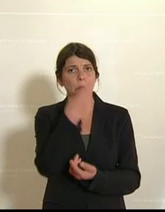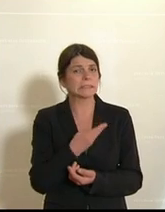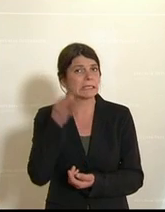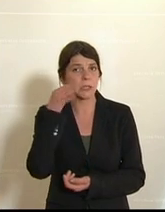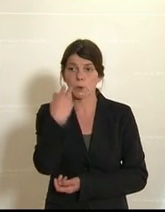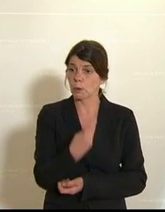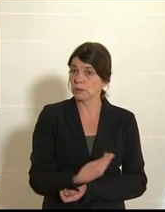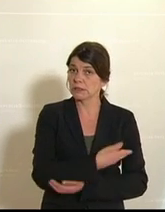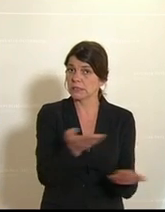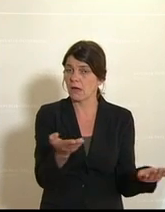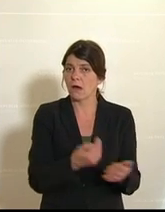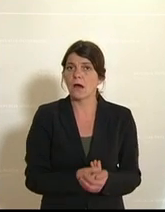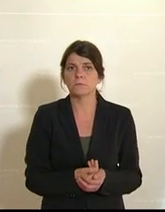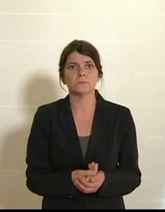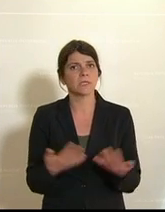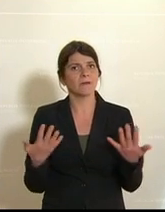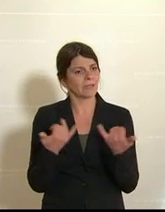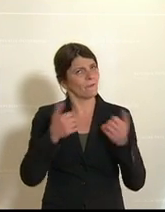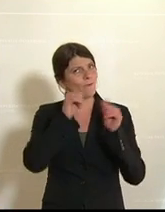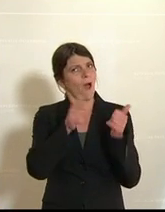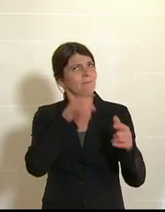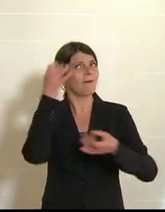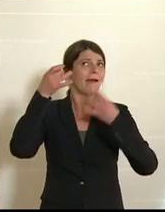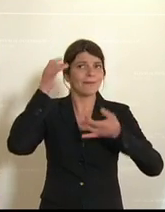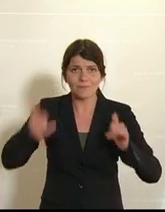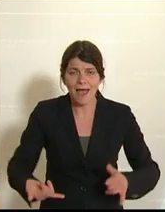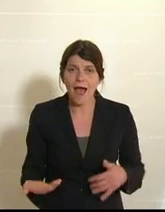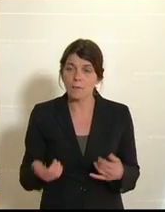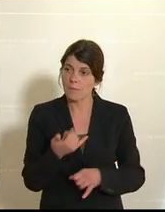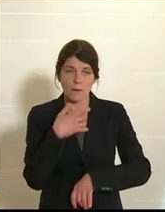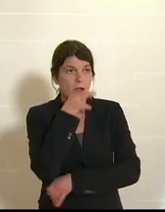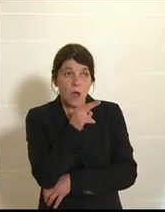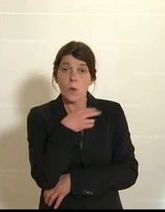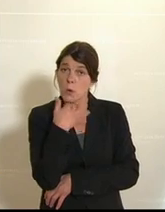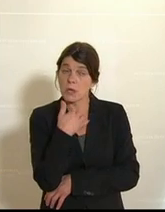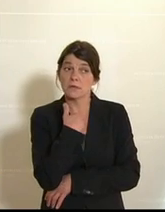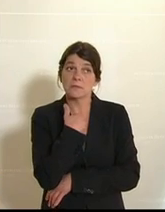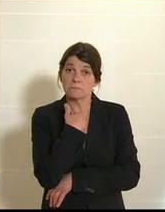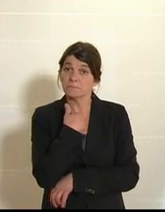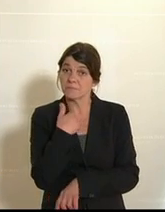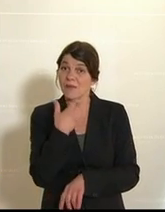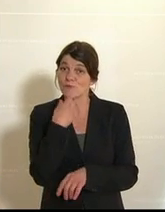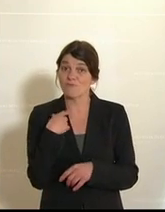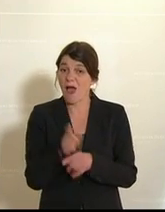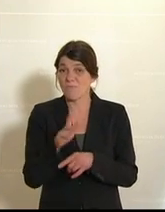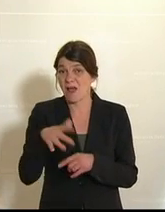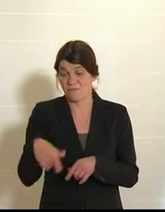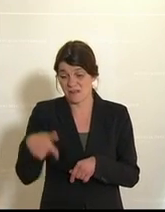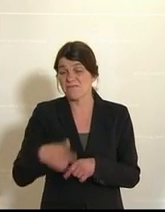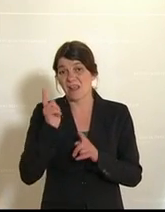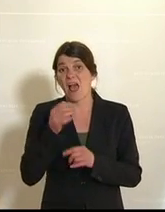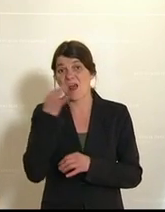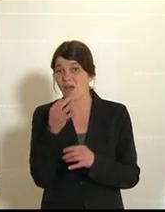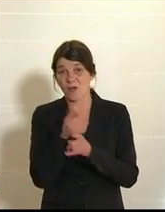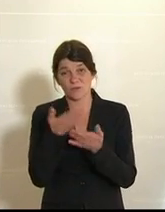und Künstler in einer Weise kreativ sind, die ich mir manchmal auch von solchen dringlichen Anfragen wünschen würde,